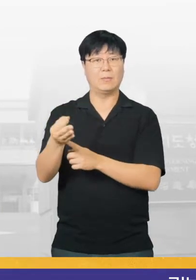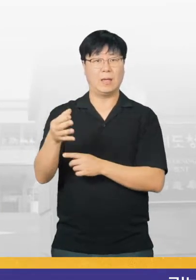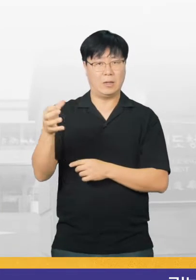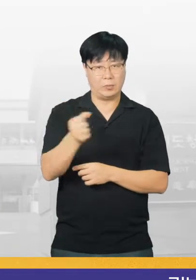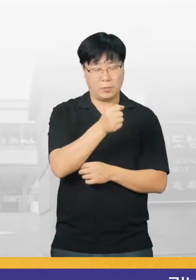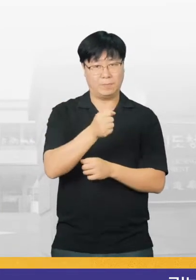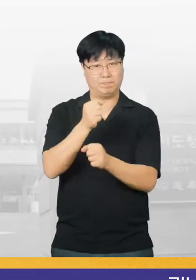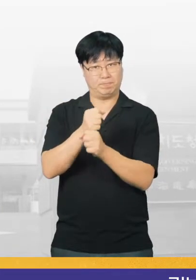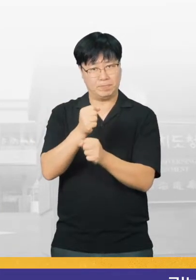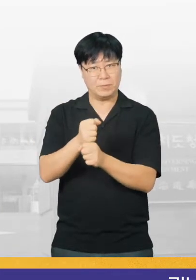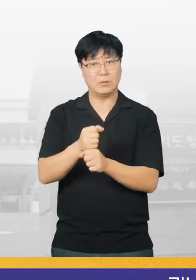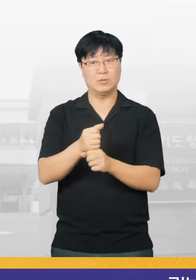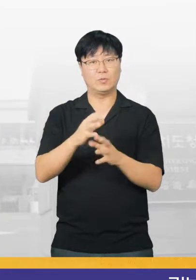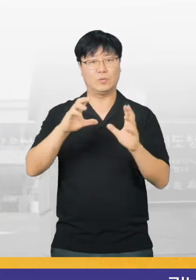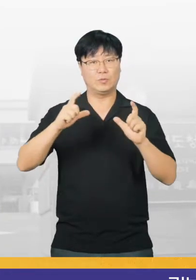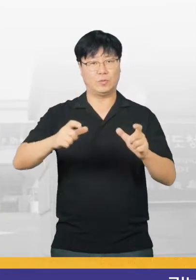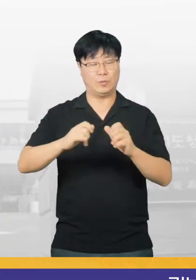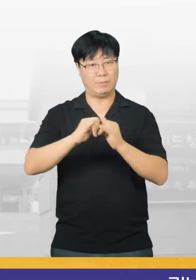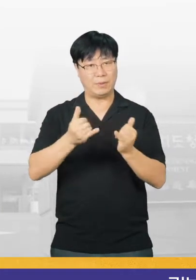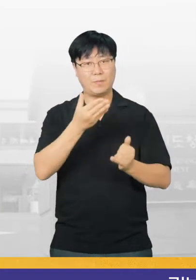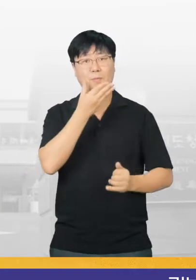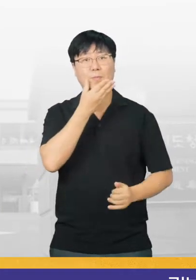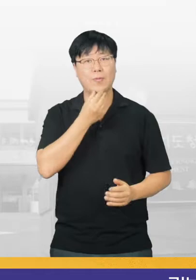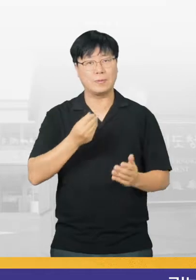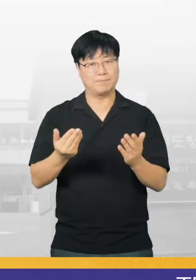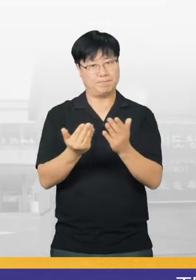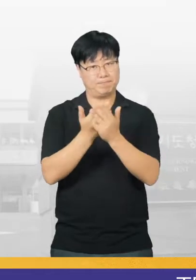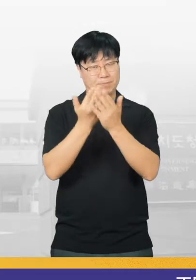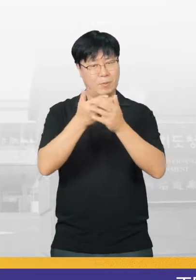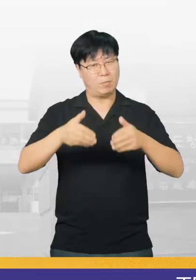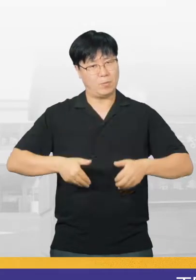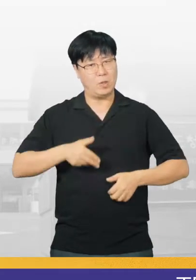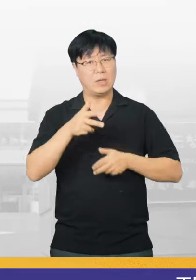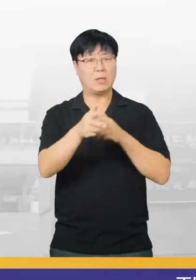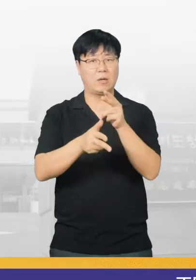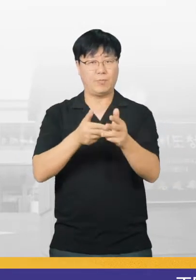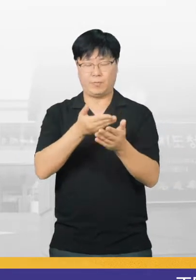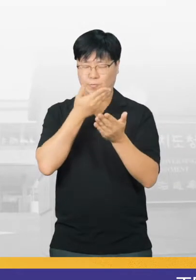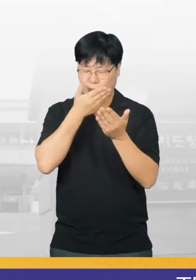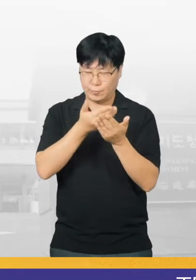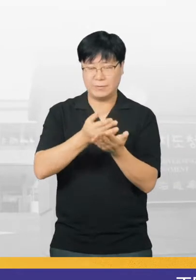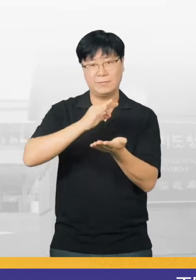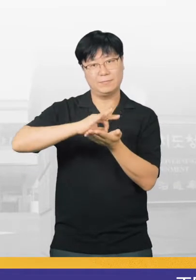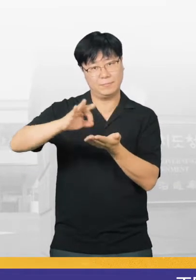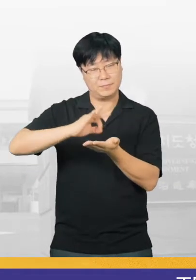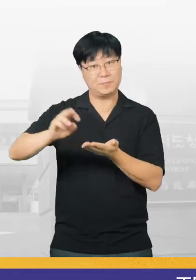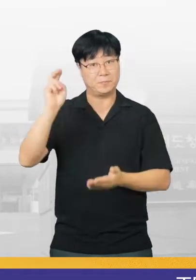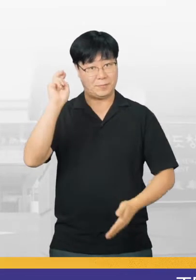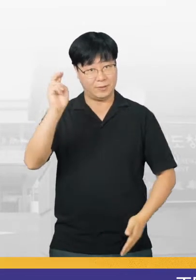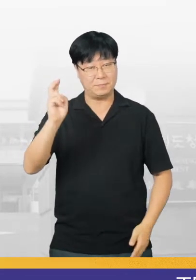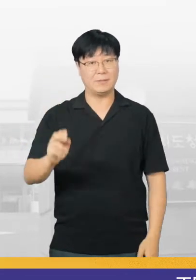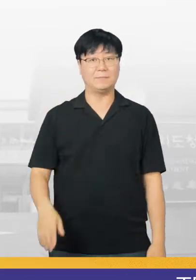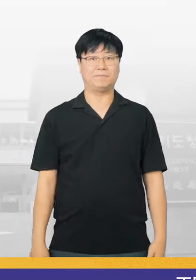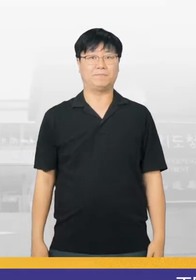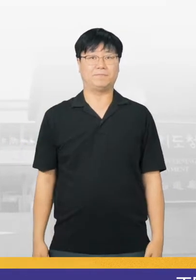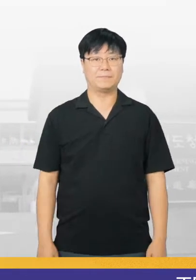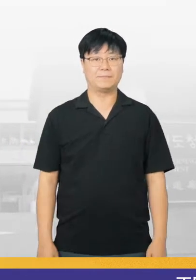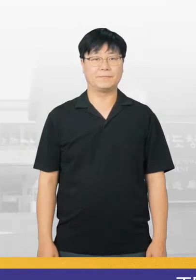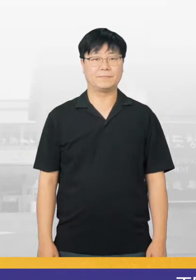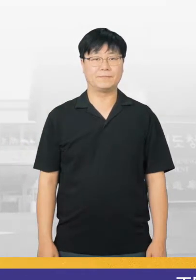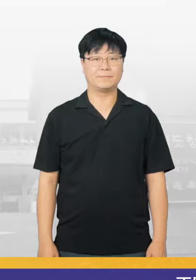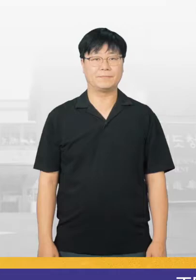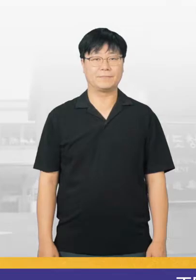소중한 기부금은 기금으로 조성해서 주민의 복리 증진에 필요한 사업에 소중히